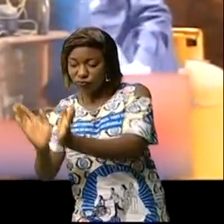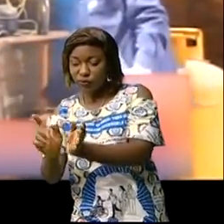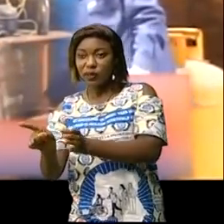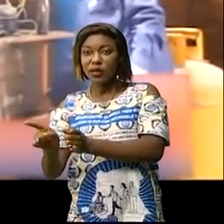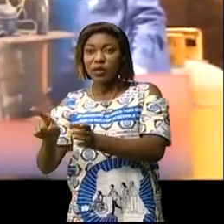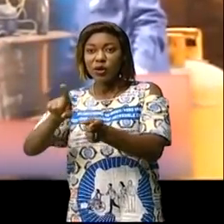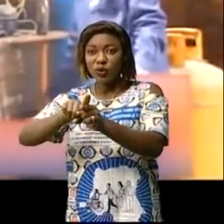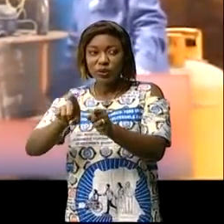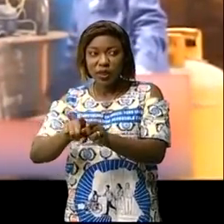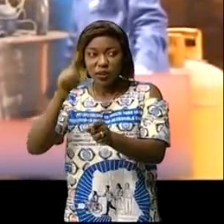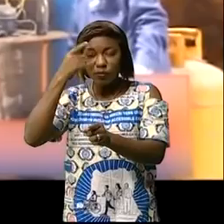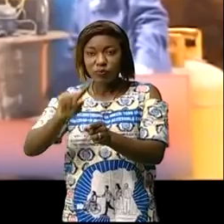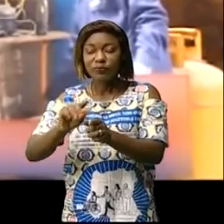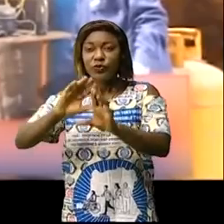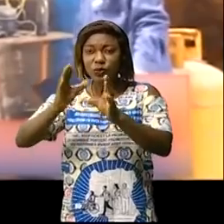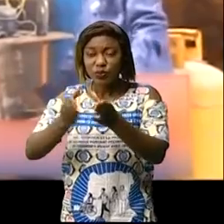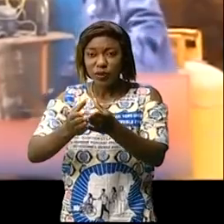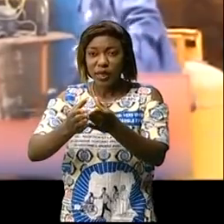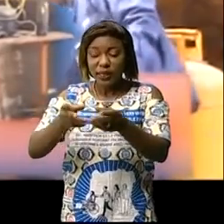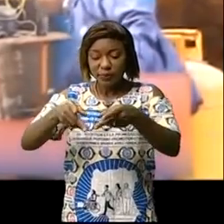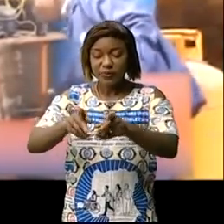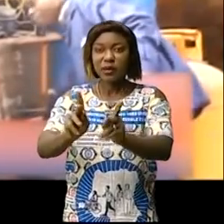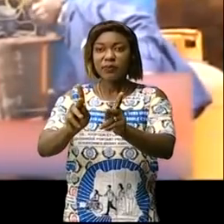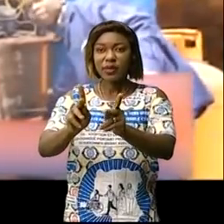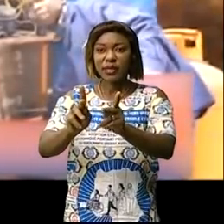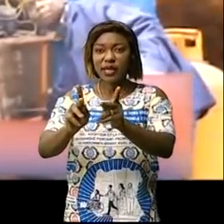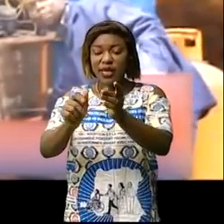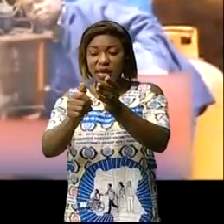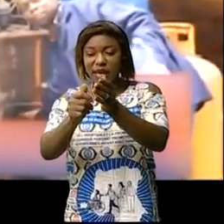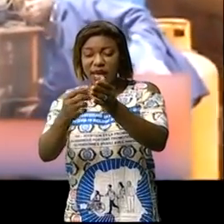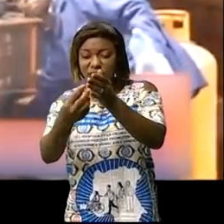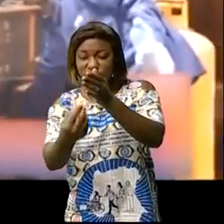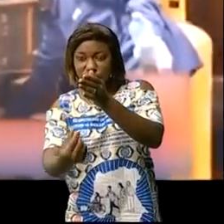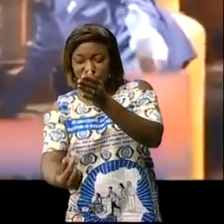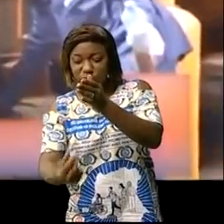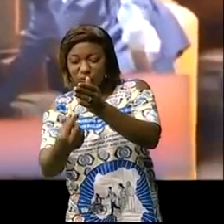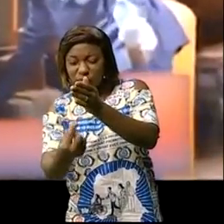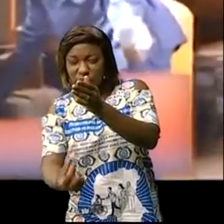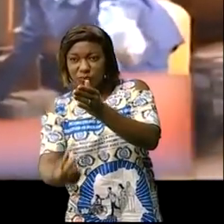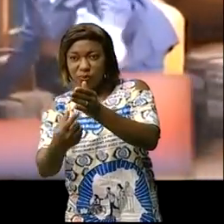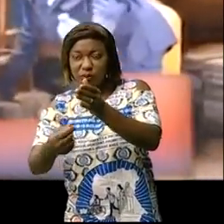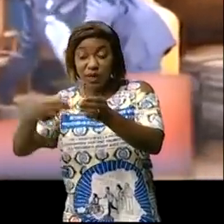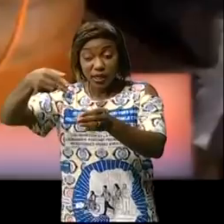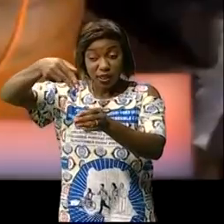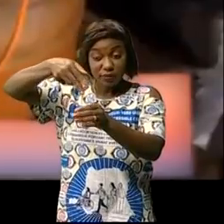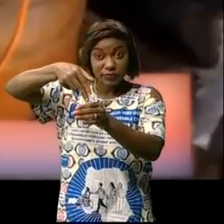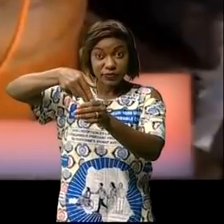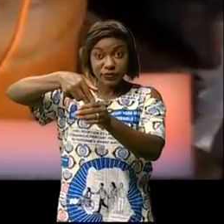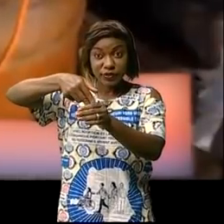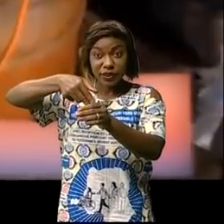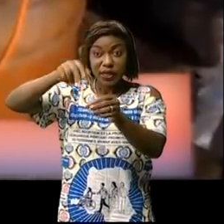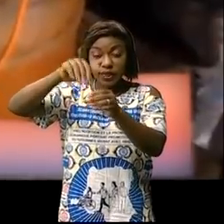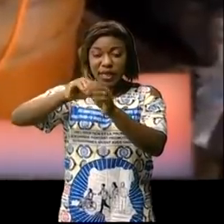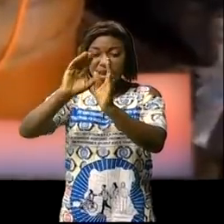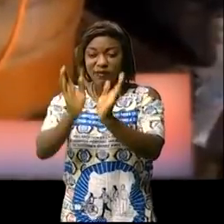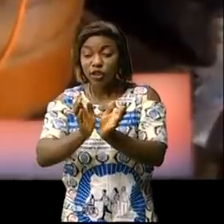système de raffinage qui permet de raffiner les matières brutes qui seront dans cette base